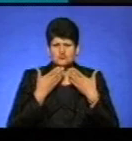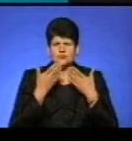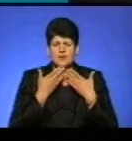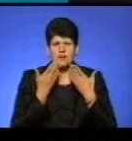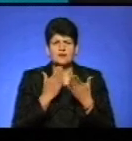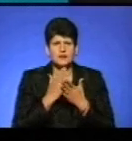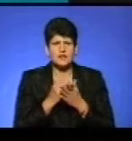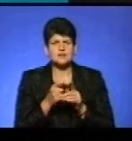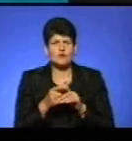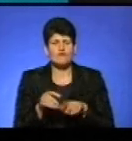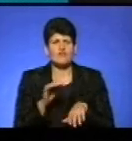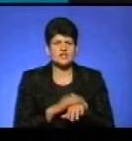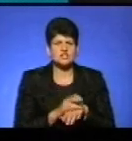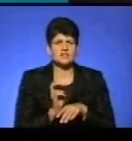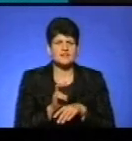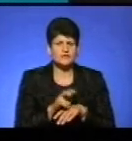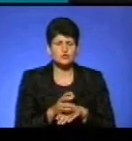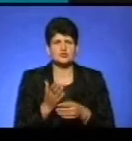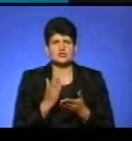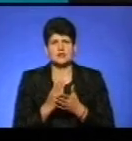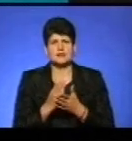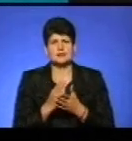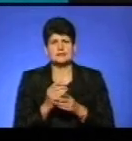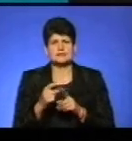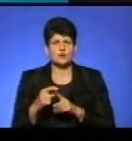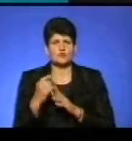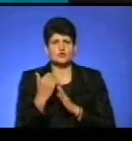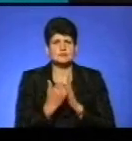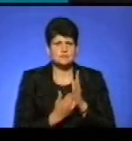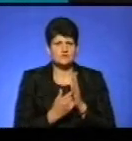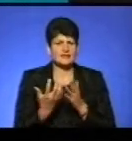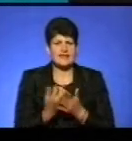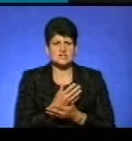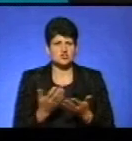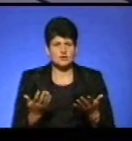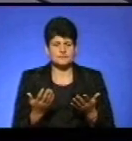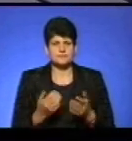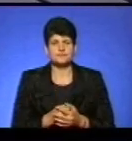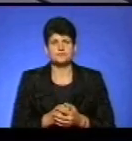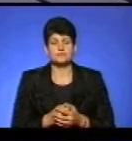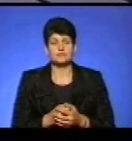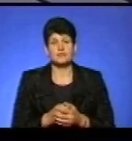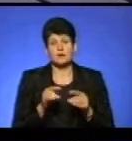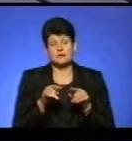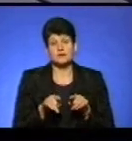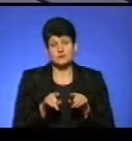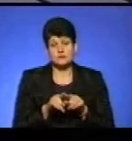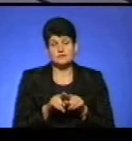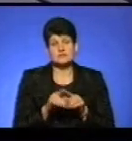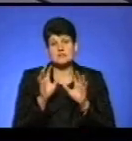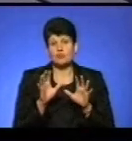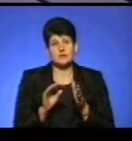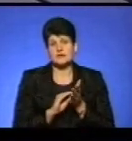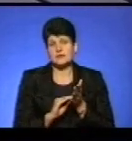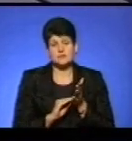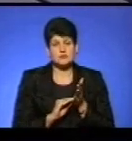є там слово фактичне відвідування, чи є слово список, ми не знайшли. Як ви його трактуєте? Рівно так само. Тобто, в законі не прописано,